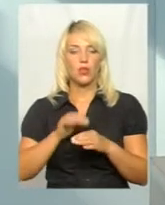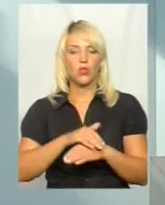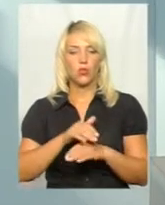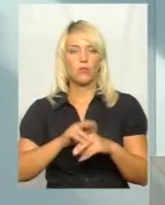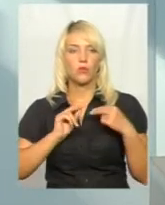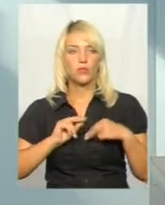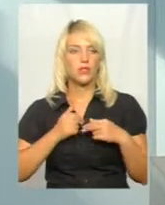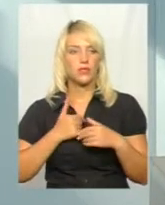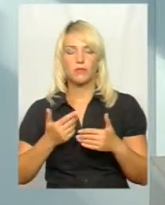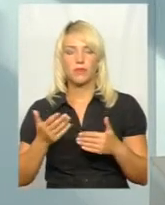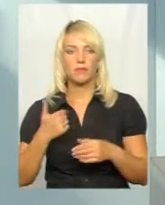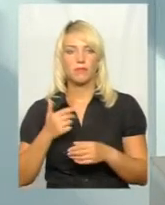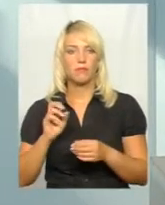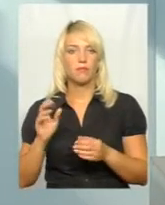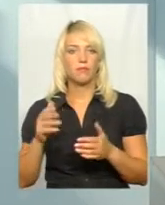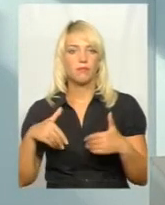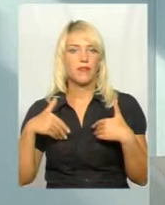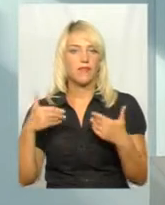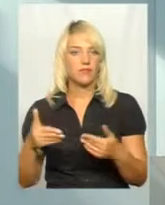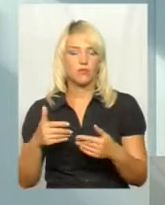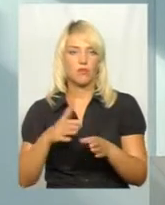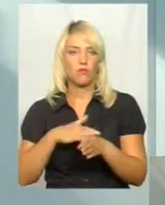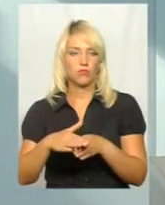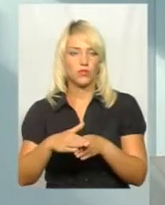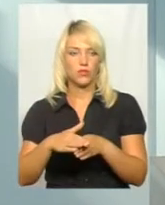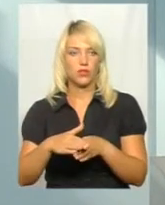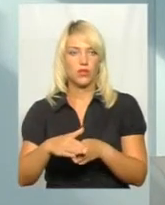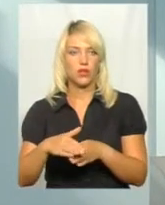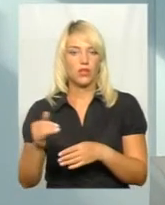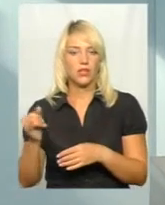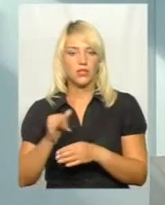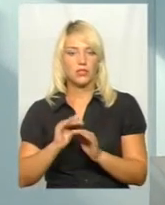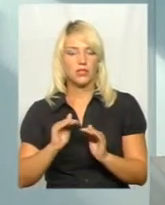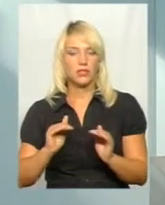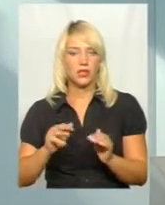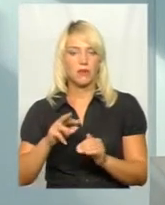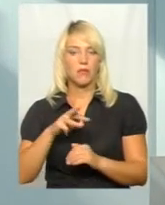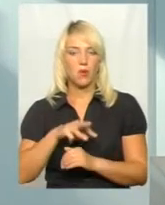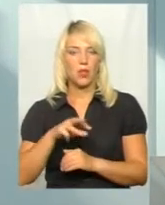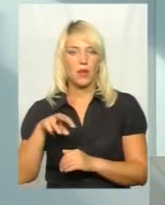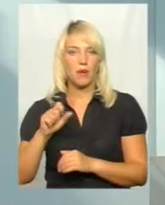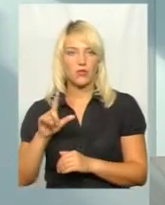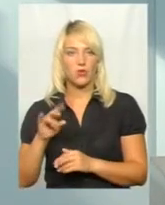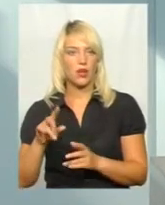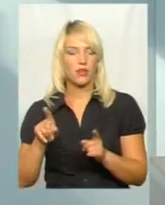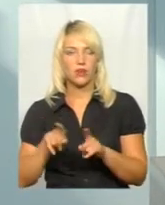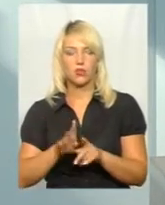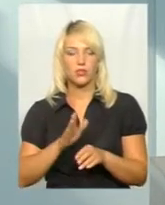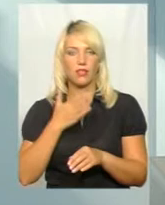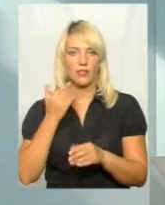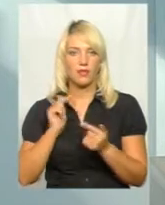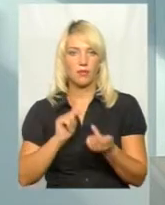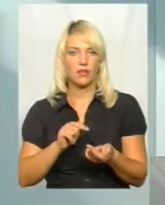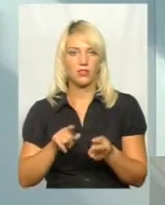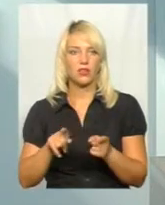Привєтствую, як то кажуть, повністю. І діти Миколи Мазура теж не заперечують. Вони казали,